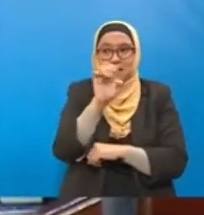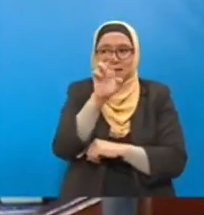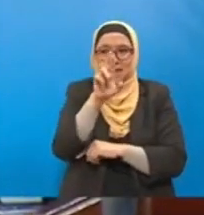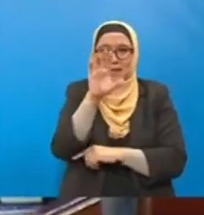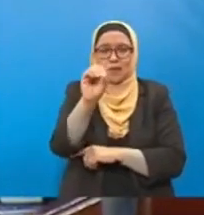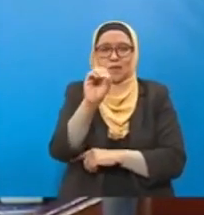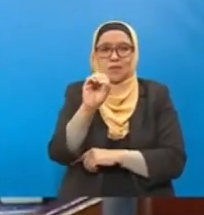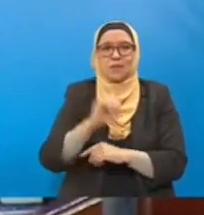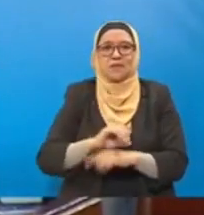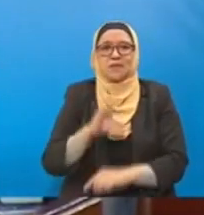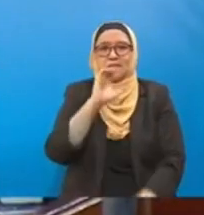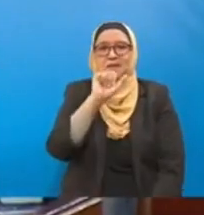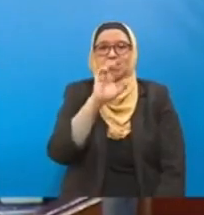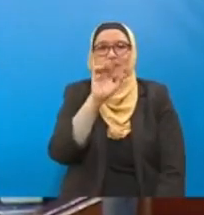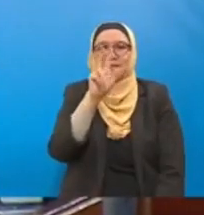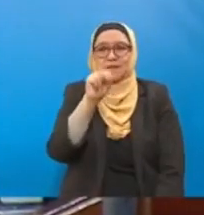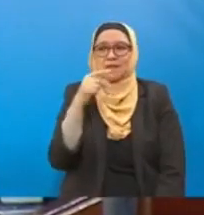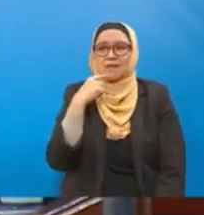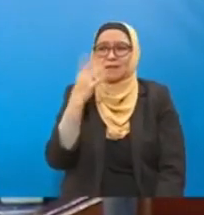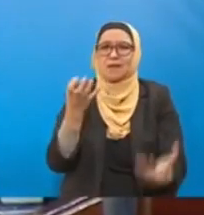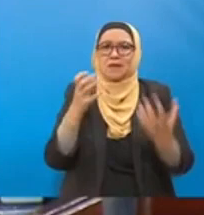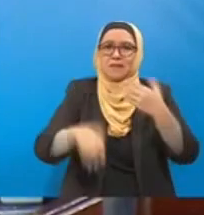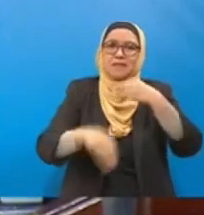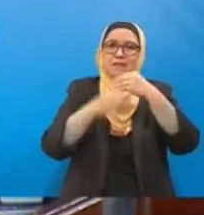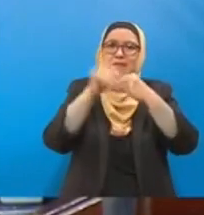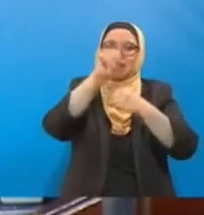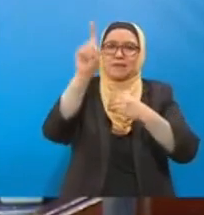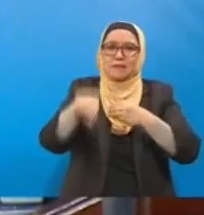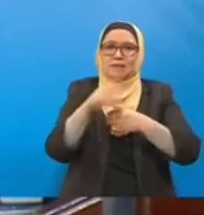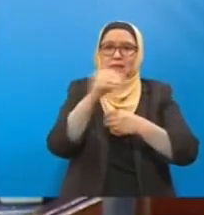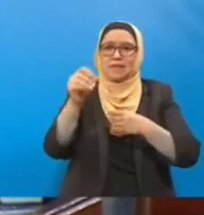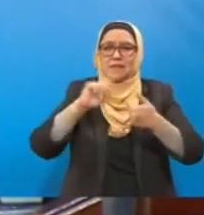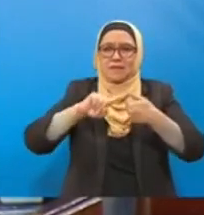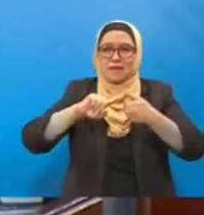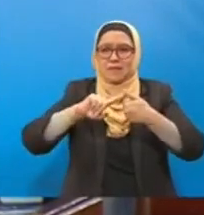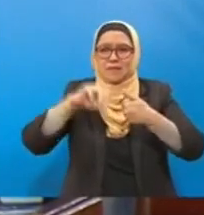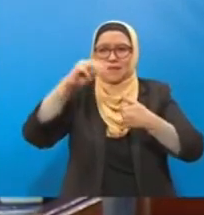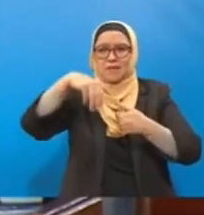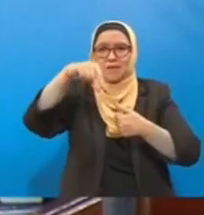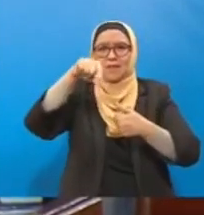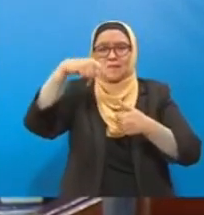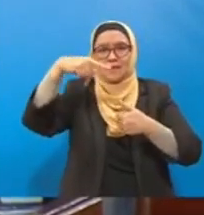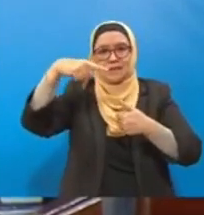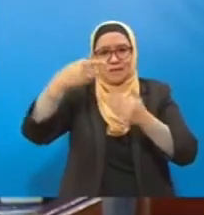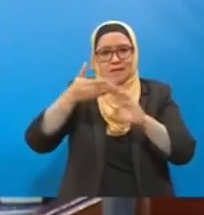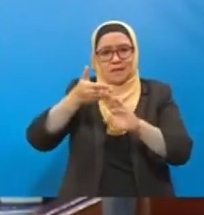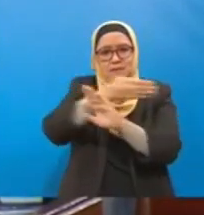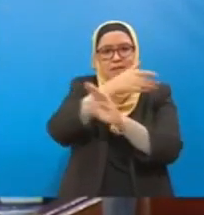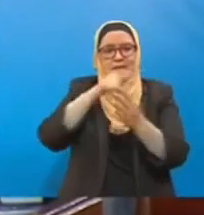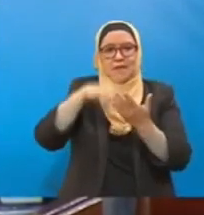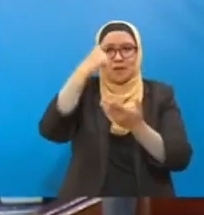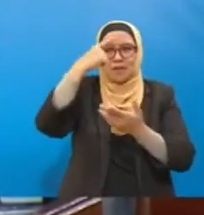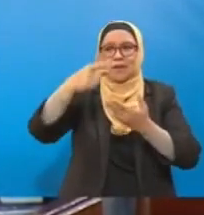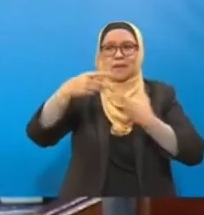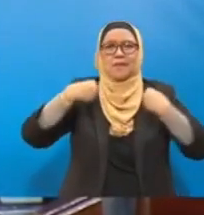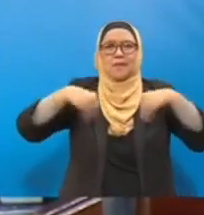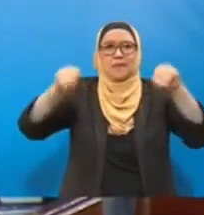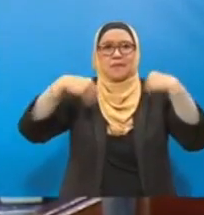soalan tambahan yang berkaitan dengan soalan ini dan juga MQT sebelum ini kerana pasaran perdagangan karbon adalah